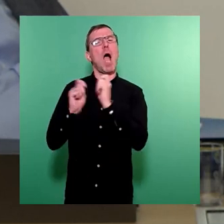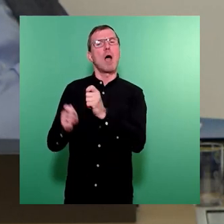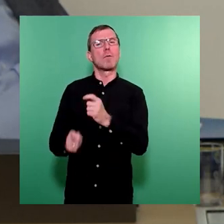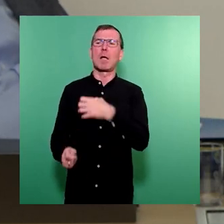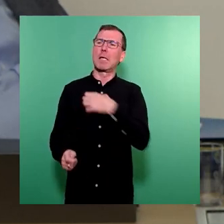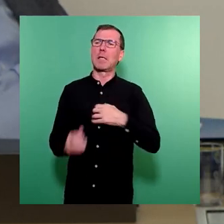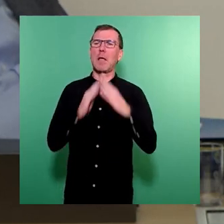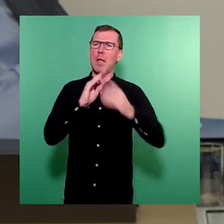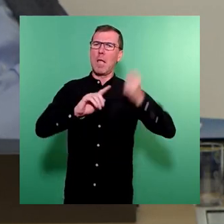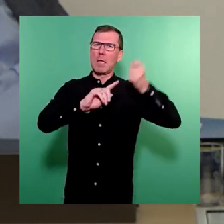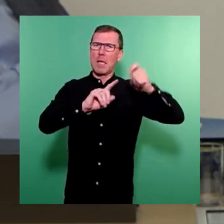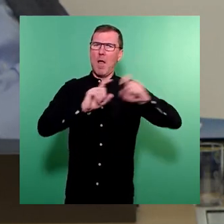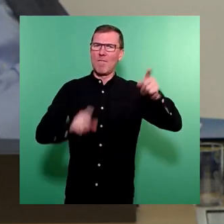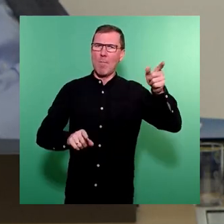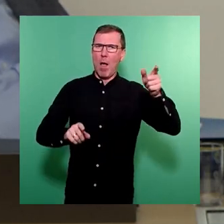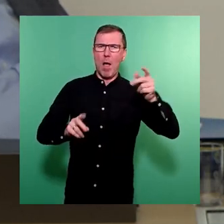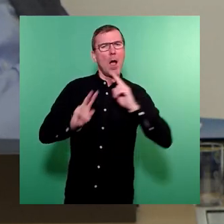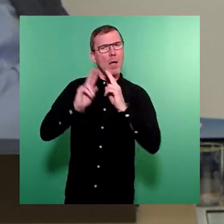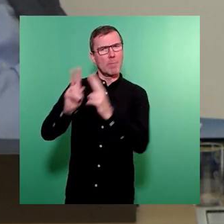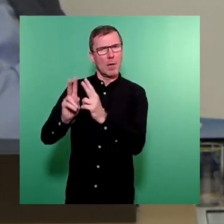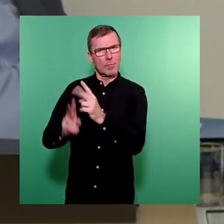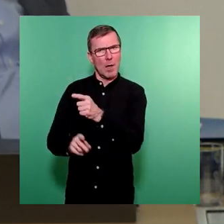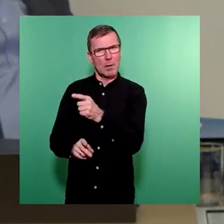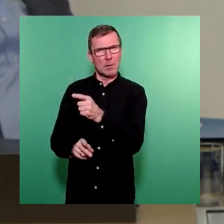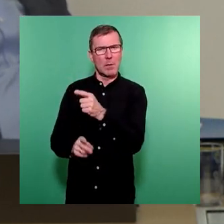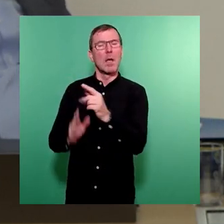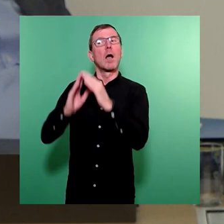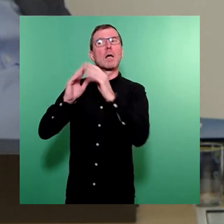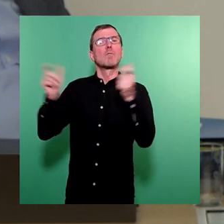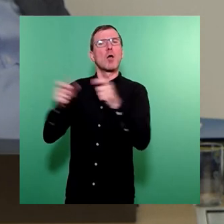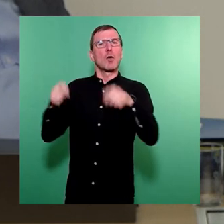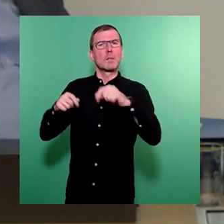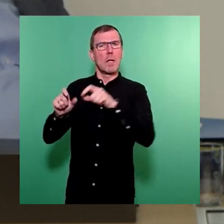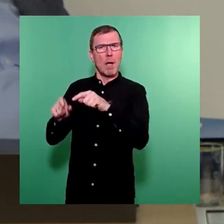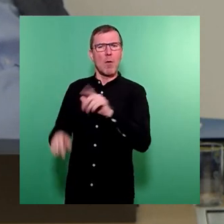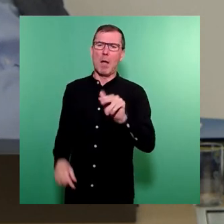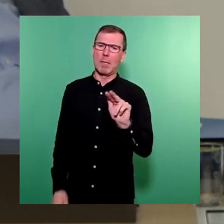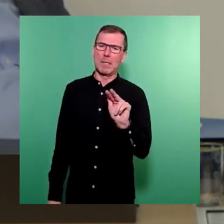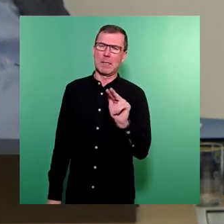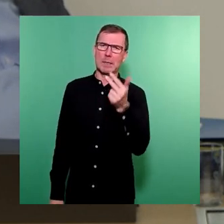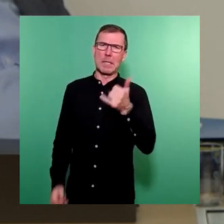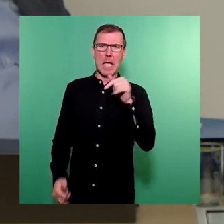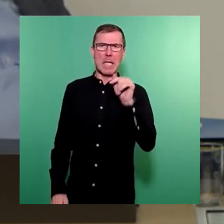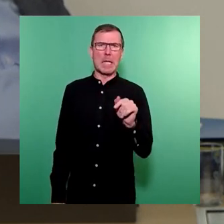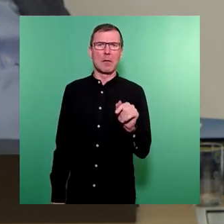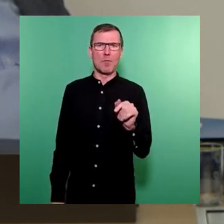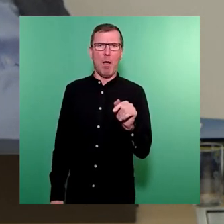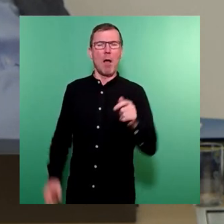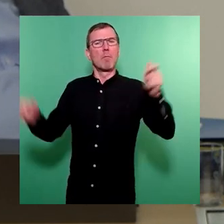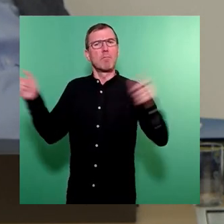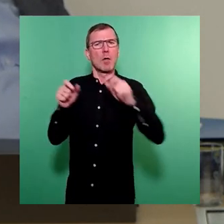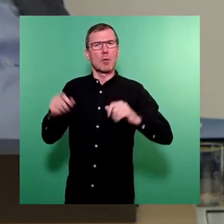Dachdeckerunternehmen erteilt. Laut Aussagen kann der Gerüstbauer frühestens ab dem 3. Januar 2023 mit dem